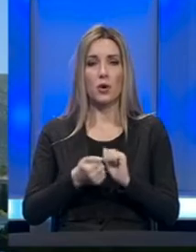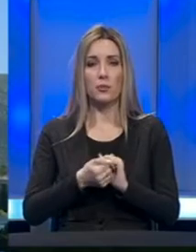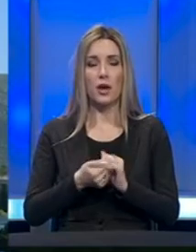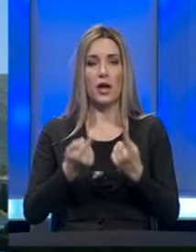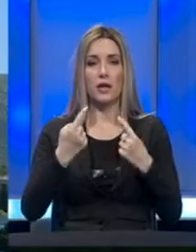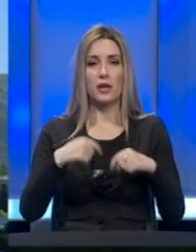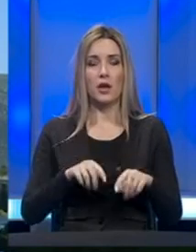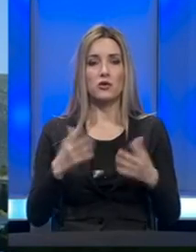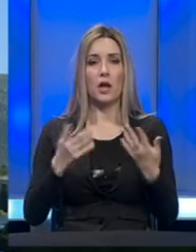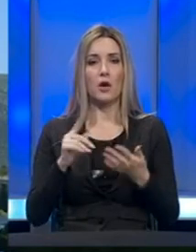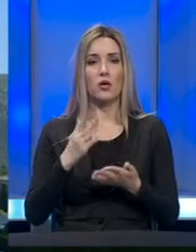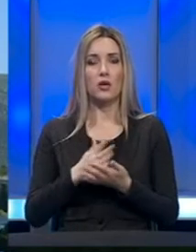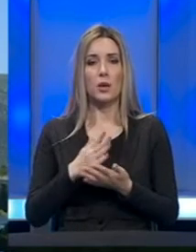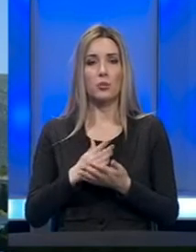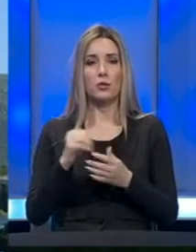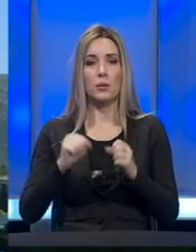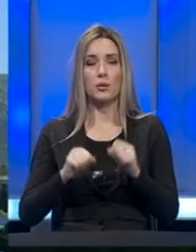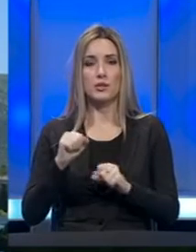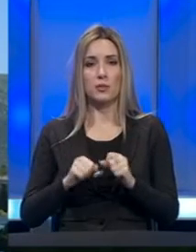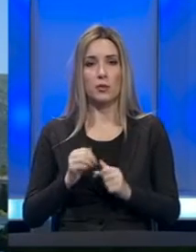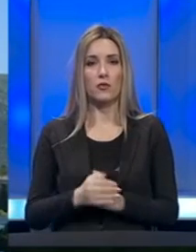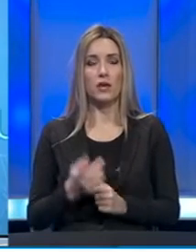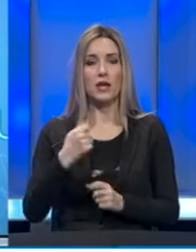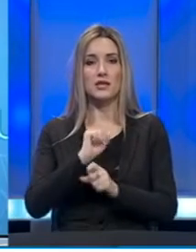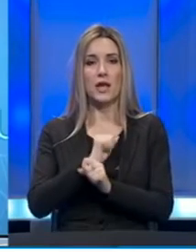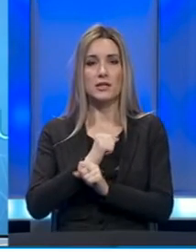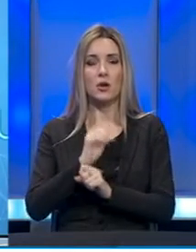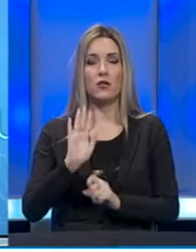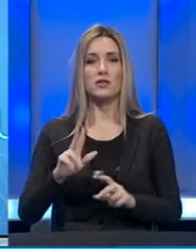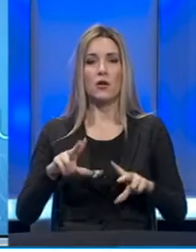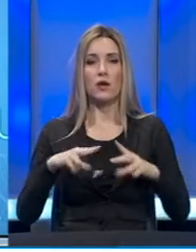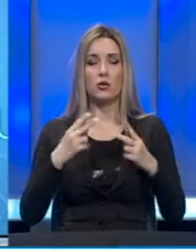naročito ako ne budemo disciplinovani. Iz Hercegovine za ovo jutro toliko.